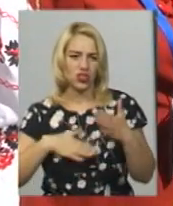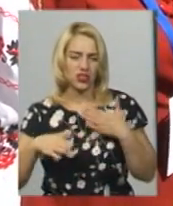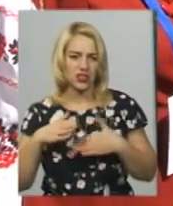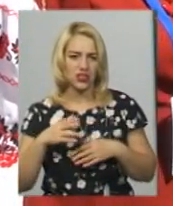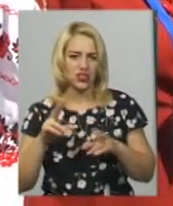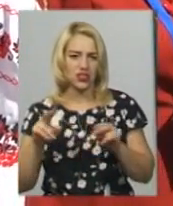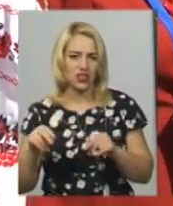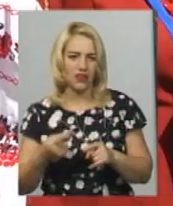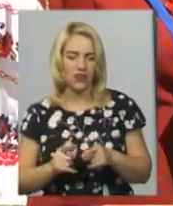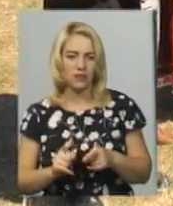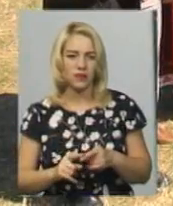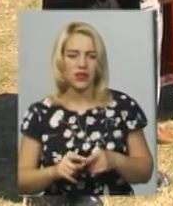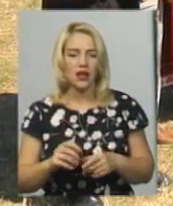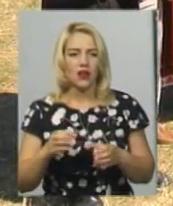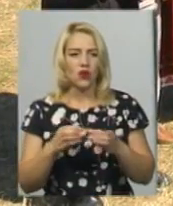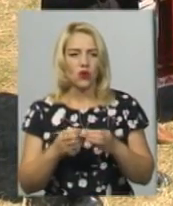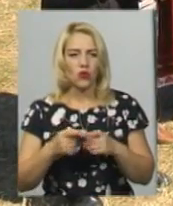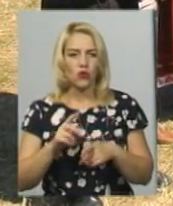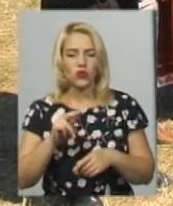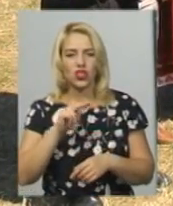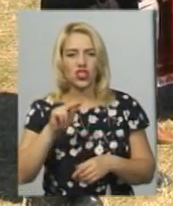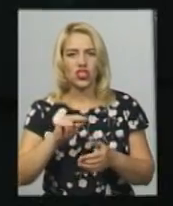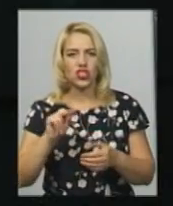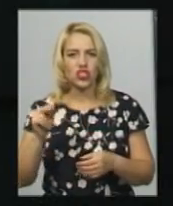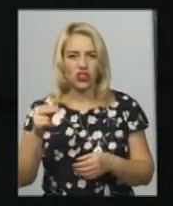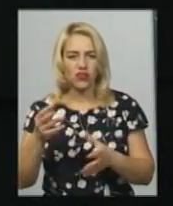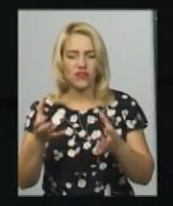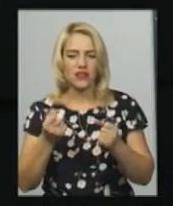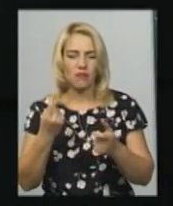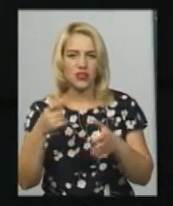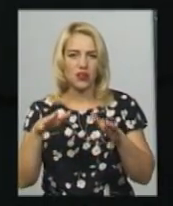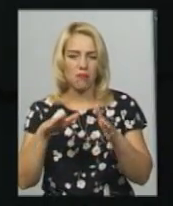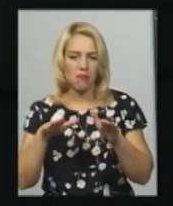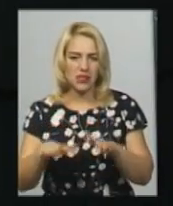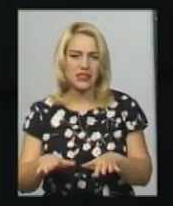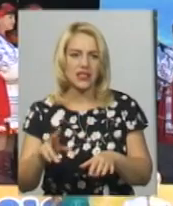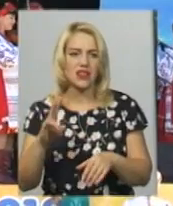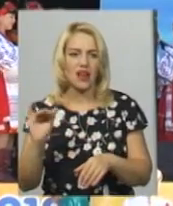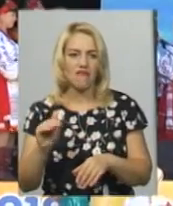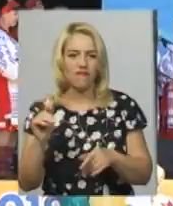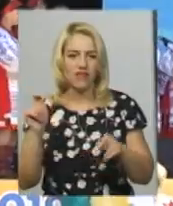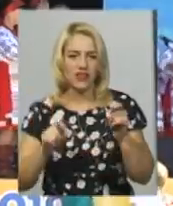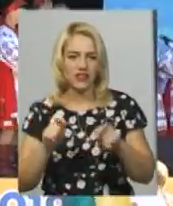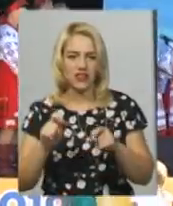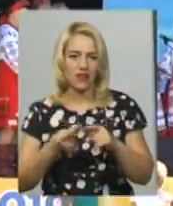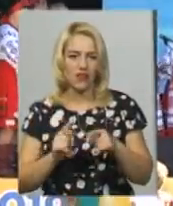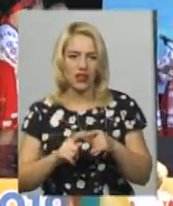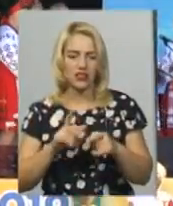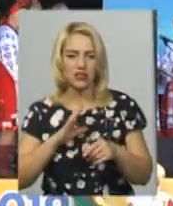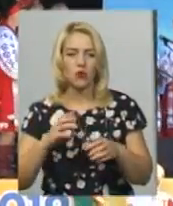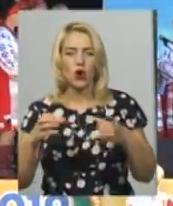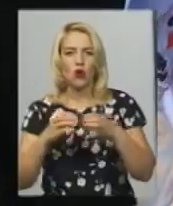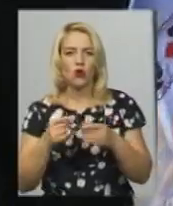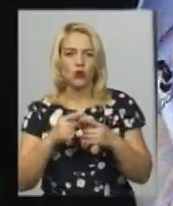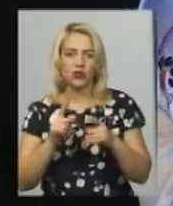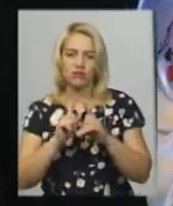«Бергиня» з села Піски Махмутського району Чернігівщини взяв перше місце на фестивалі. За словами Наталії Феліон, гурт прізнився театралізованою